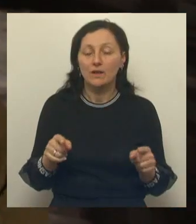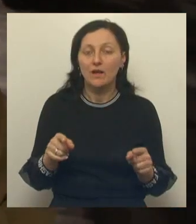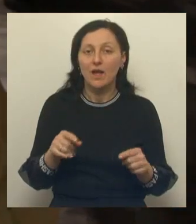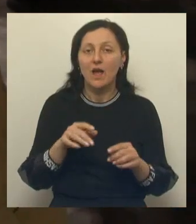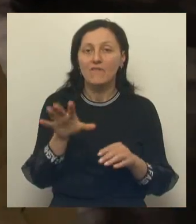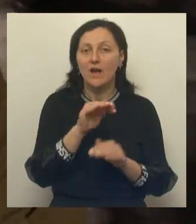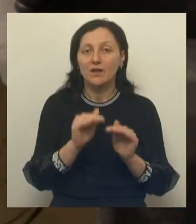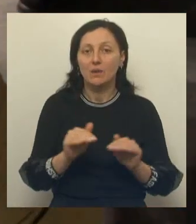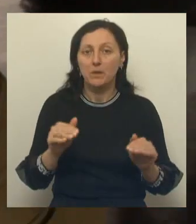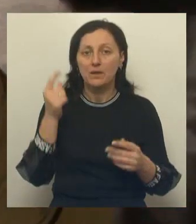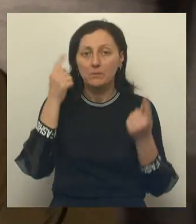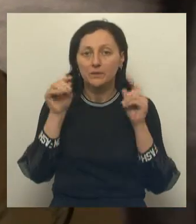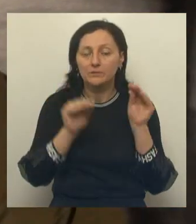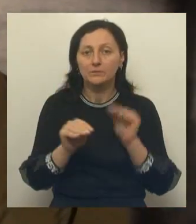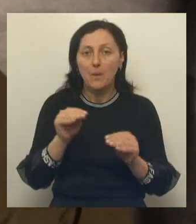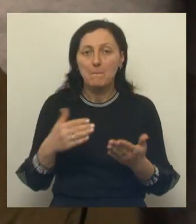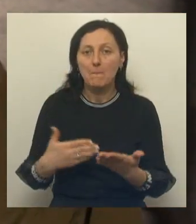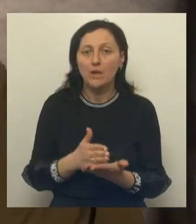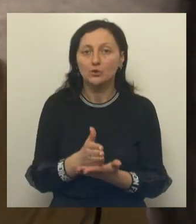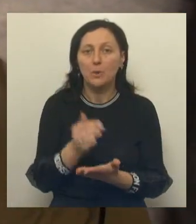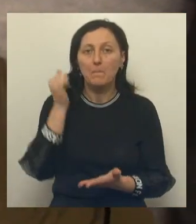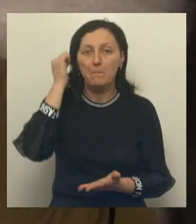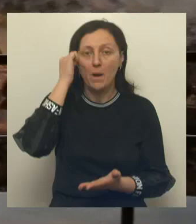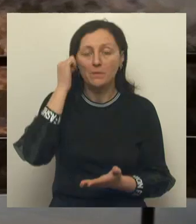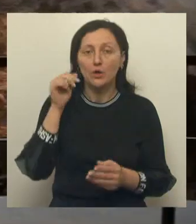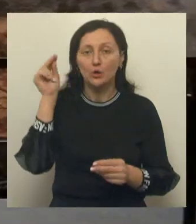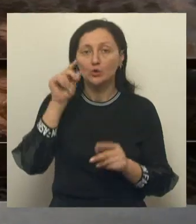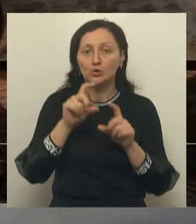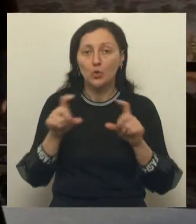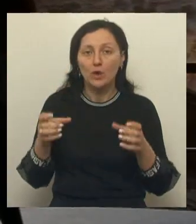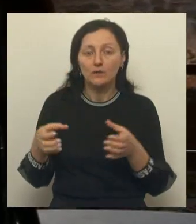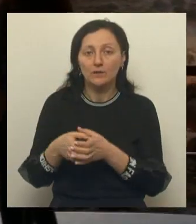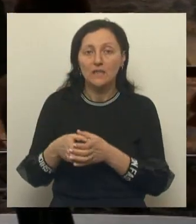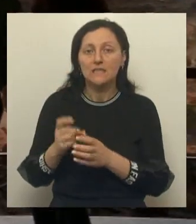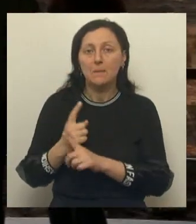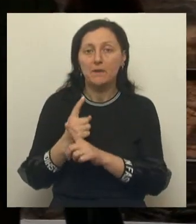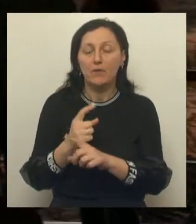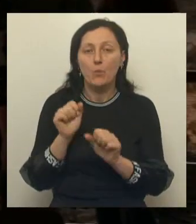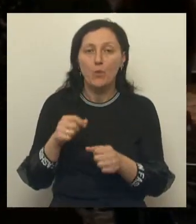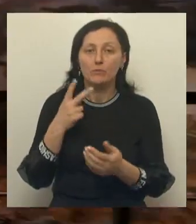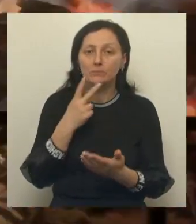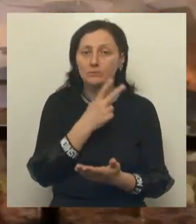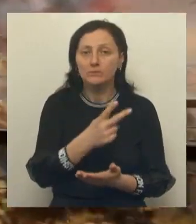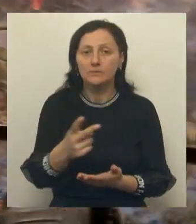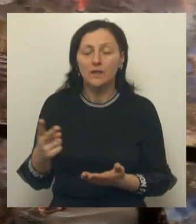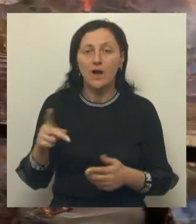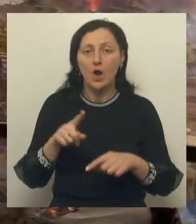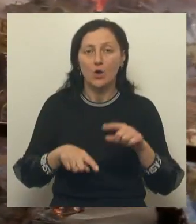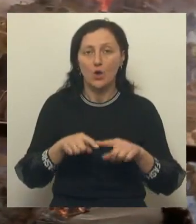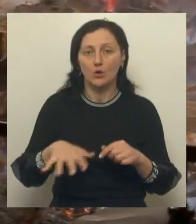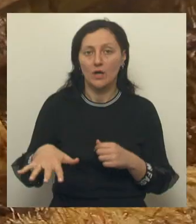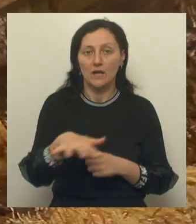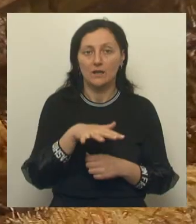разработали маршруты памяти. По ним школьники в сопровождении смогут пройти по знаковым местам родного края.